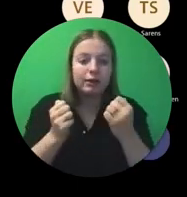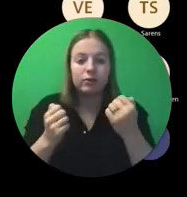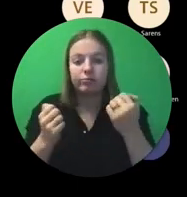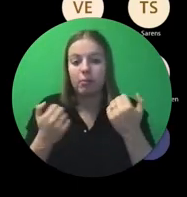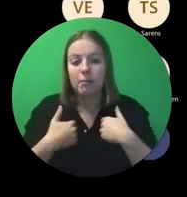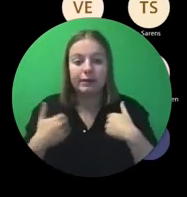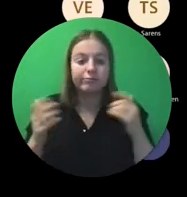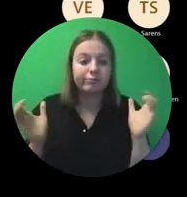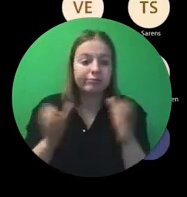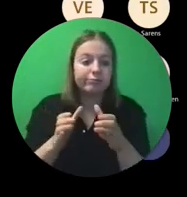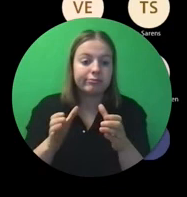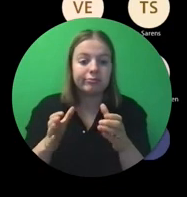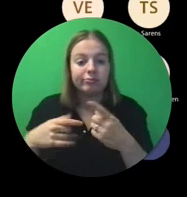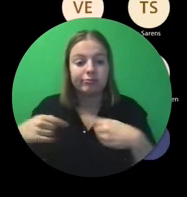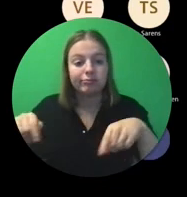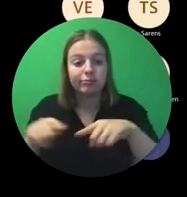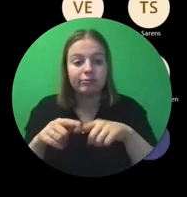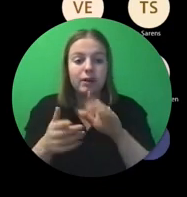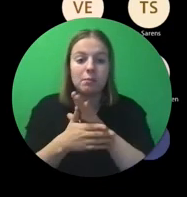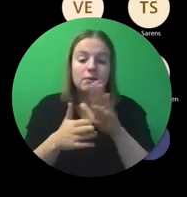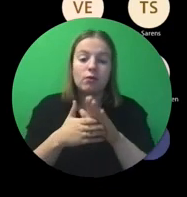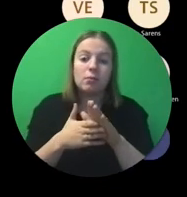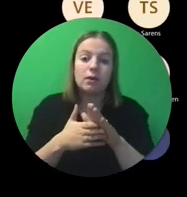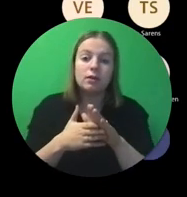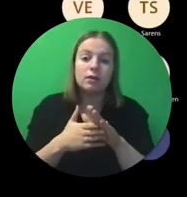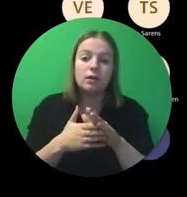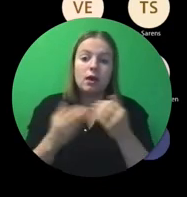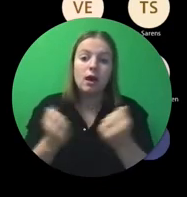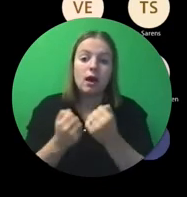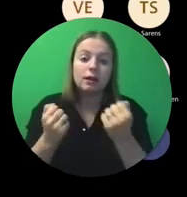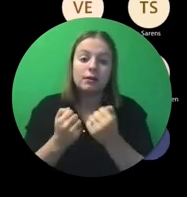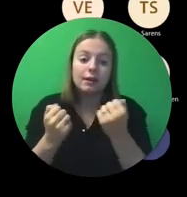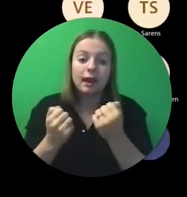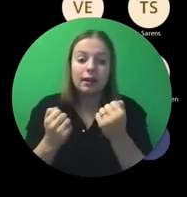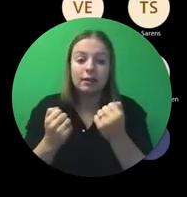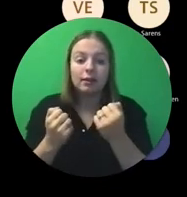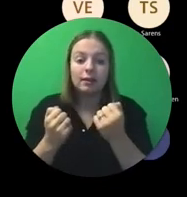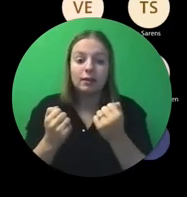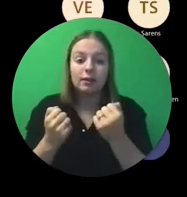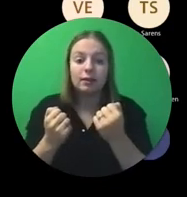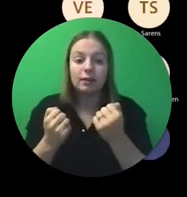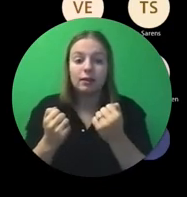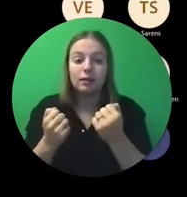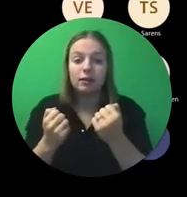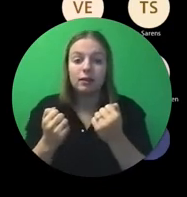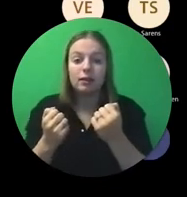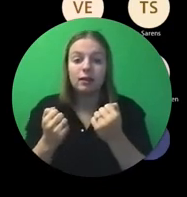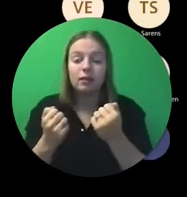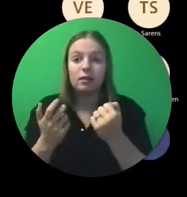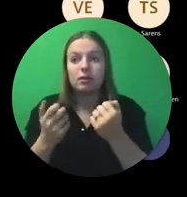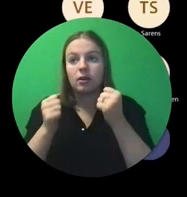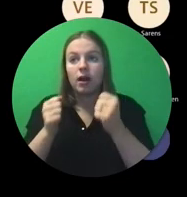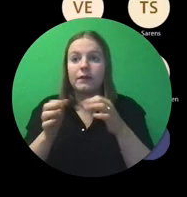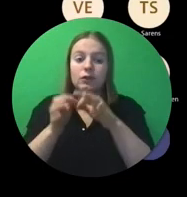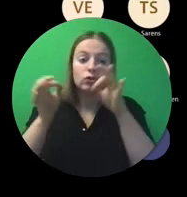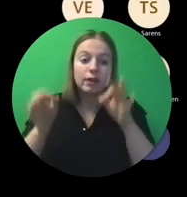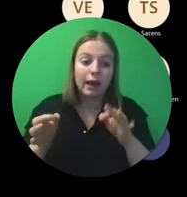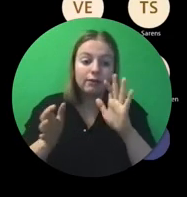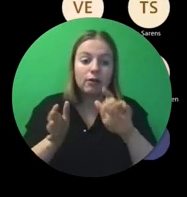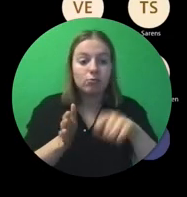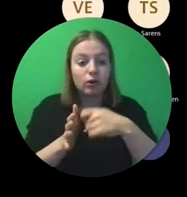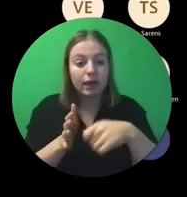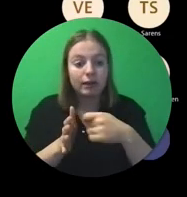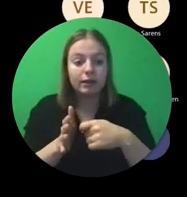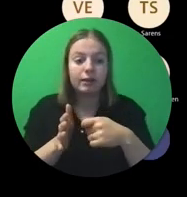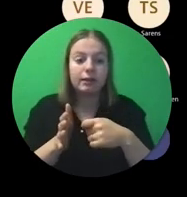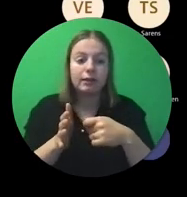bijeenkomen. Ik denk bijvoorbeeld aan activiteiten waarbij je je project, bestaan van je of de resultaten die je geproduceerd hebt, het bestaan